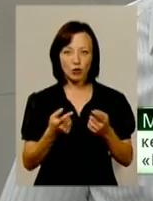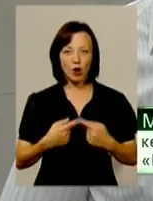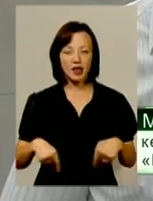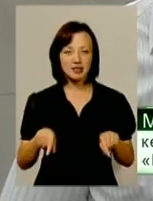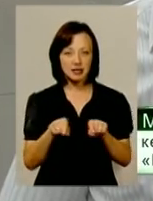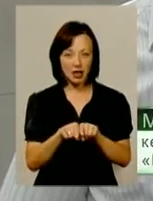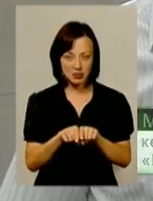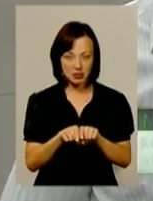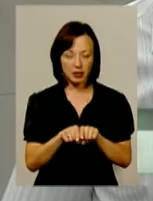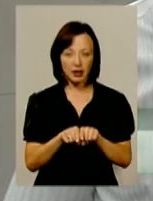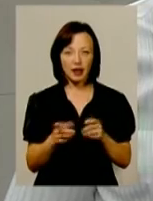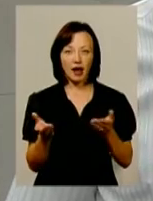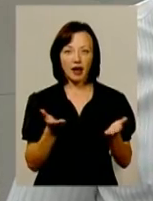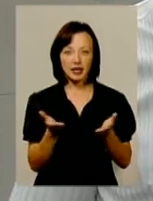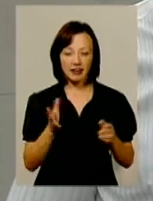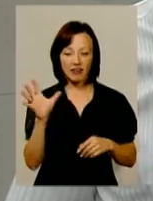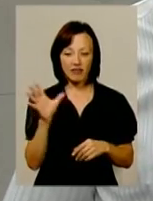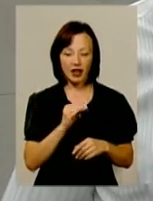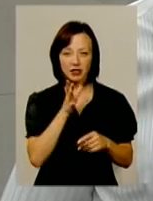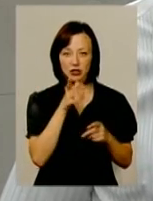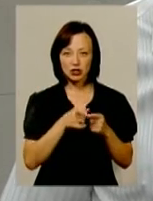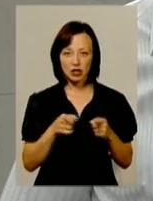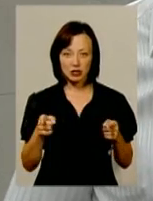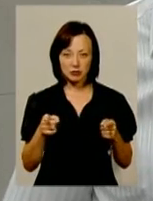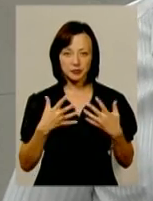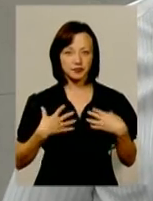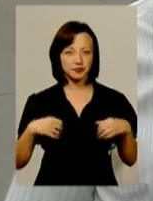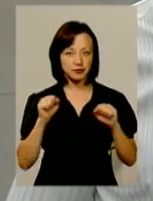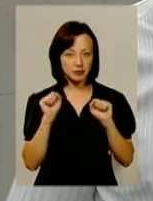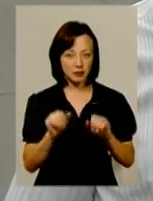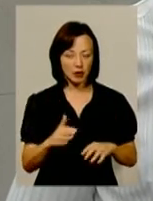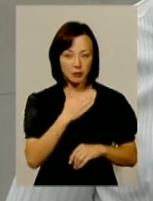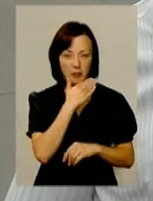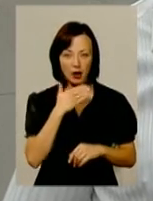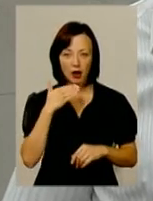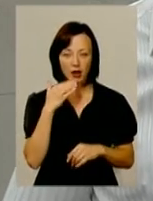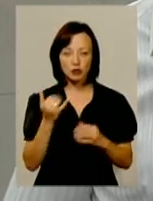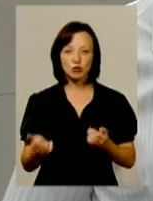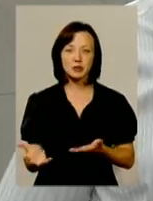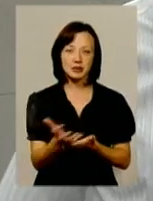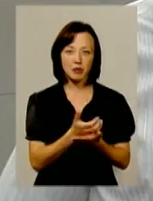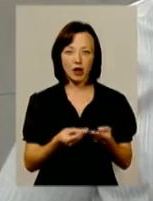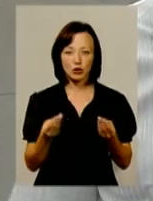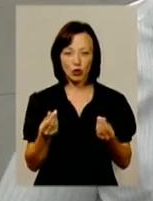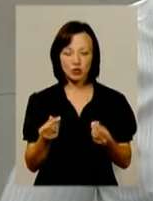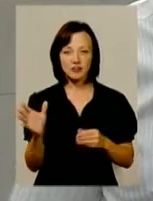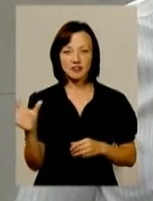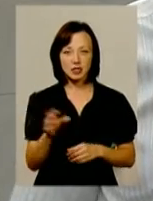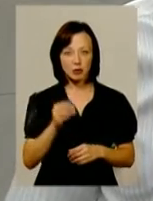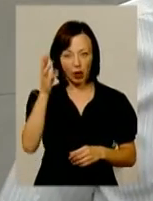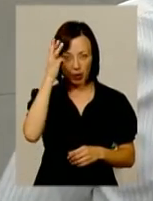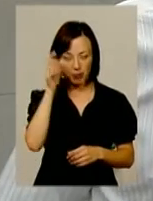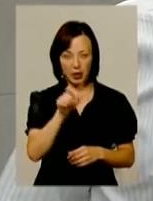організації, які весь цей час доклали дуже багато зусиль на те, щоб зібрати кошти. Ну і всім хмельничанам,